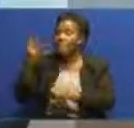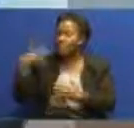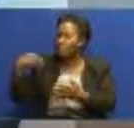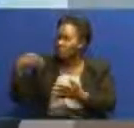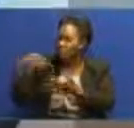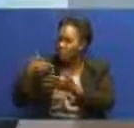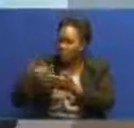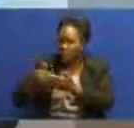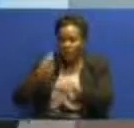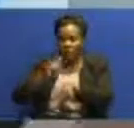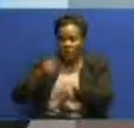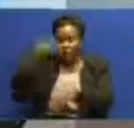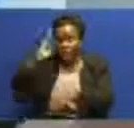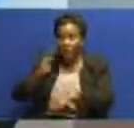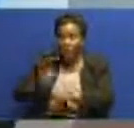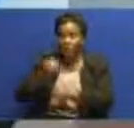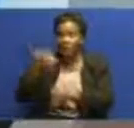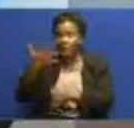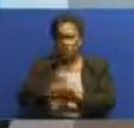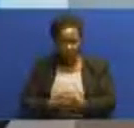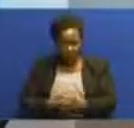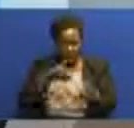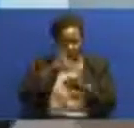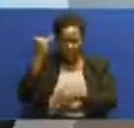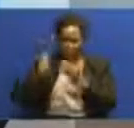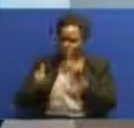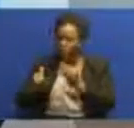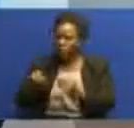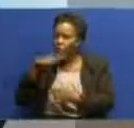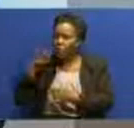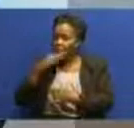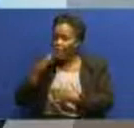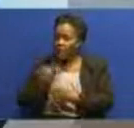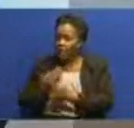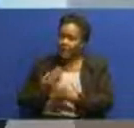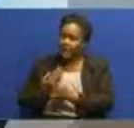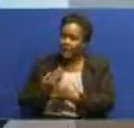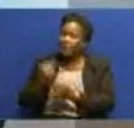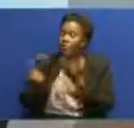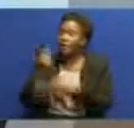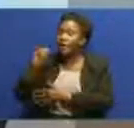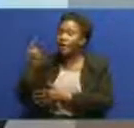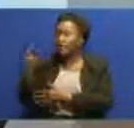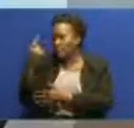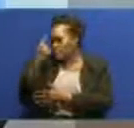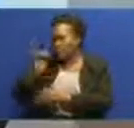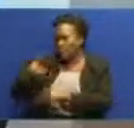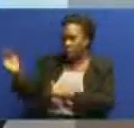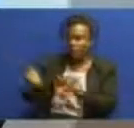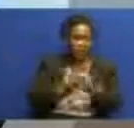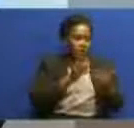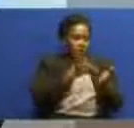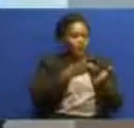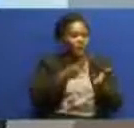tamati mwamu kusanyiko wa habari kutoka hapa jijini Dodoma, ni nakirejesha kijiti kwa Ana Mwasioke, na po Alphonse kuendelea na habari nyingine, hapo